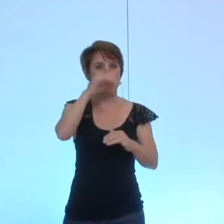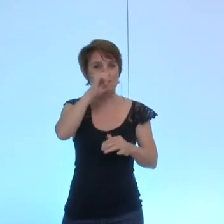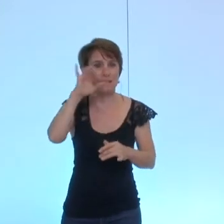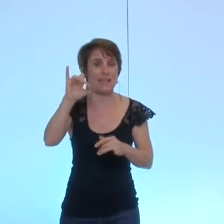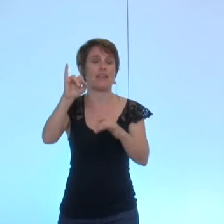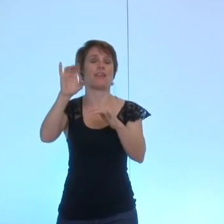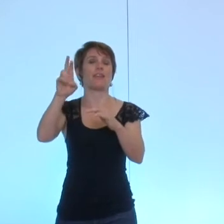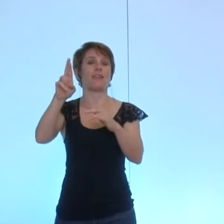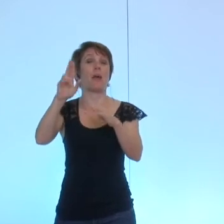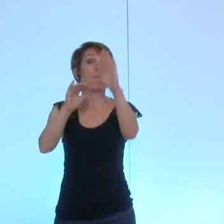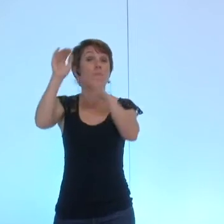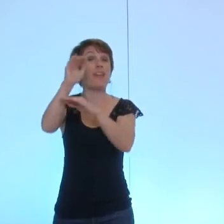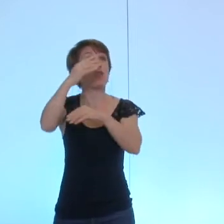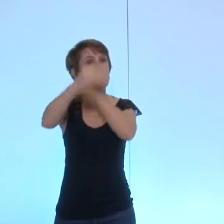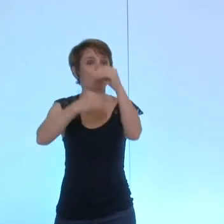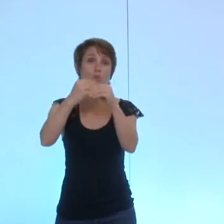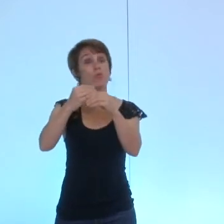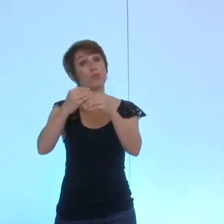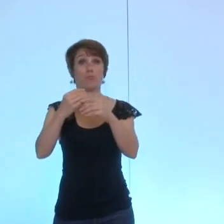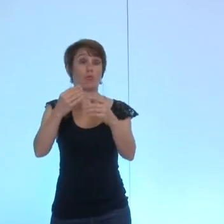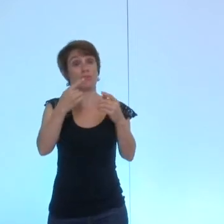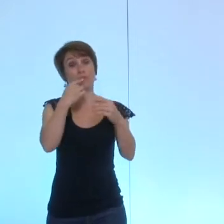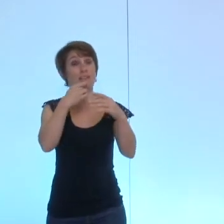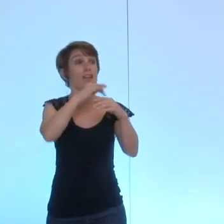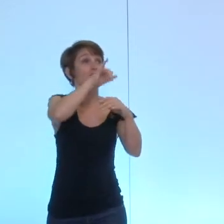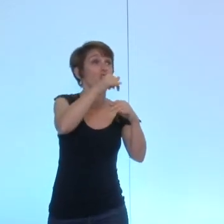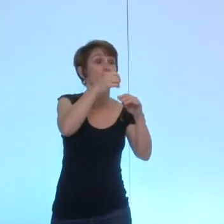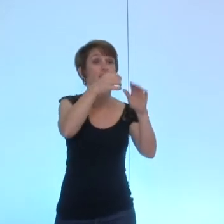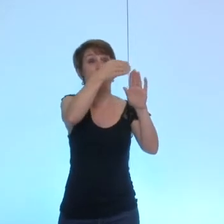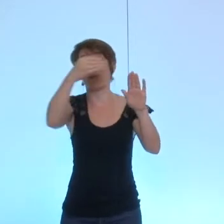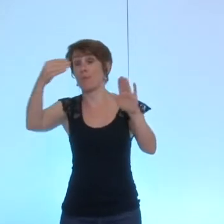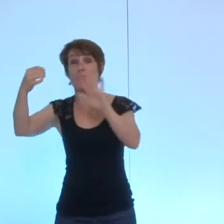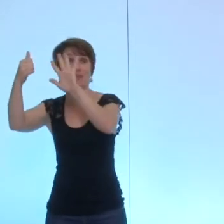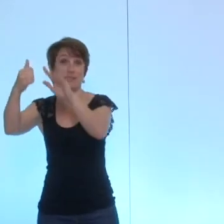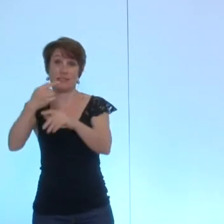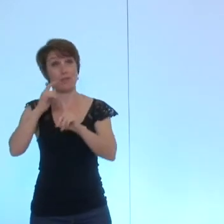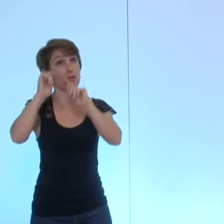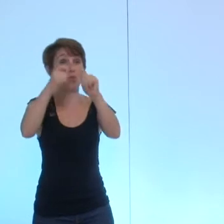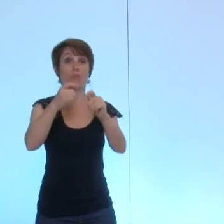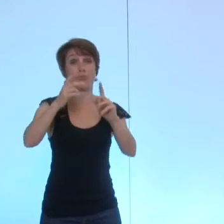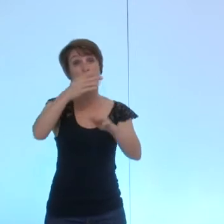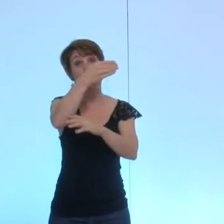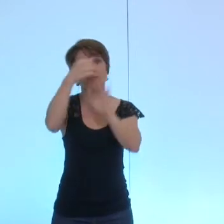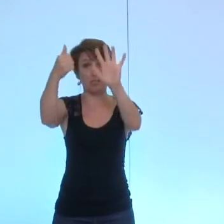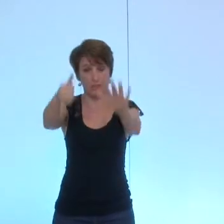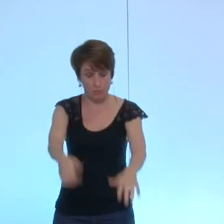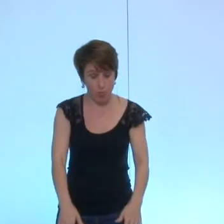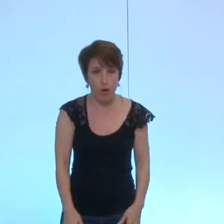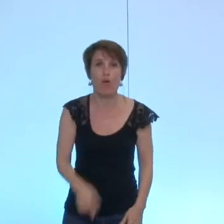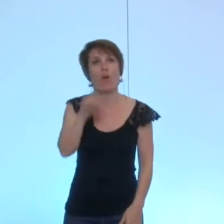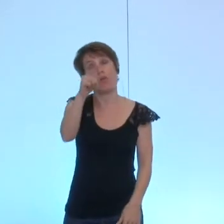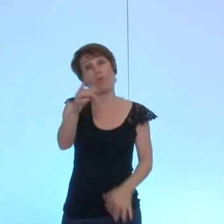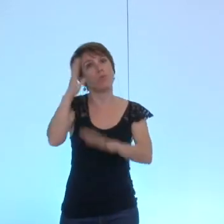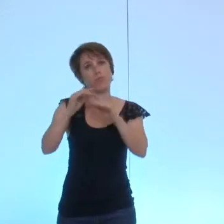M6 il est évident que ces sociétés ont l'habitude de se gaver d'argent public alors pourquoi pas se gaver encore un petit peu d